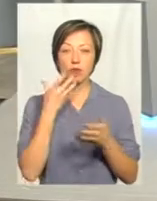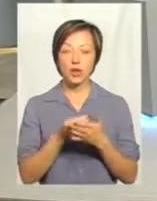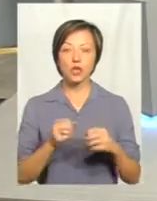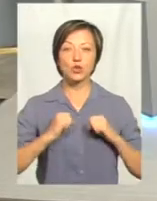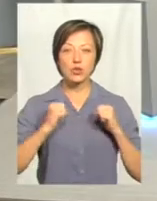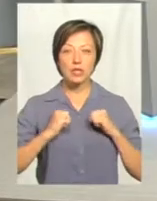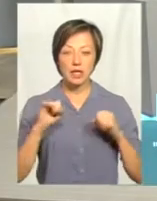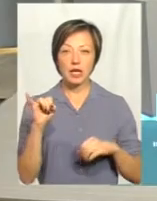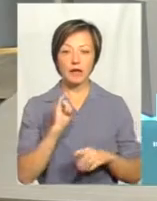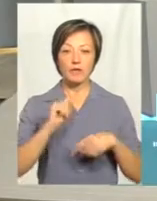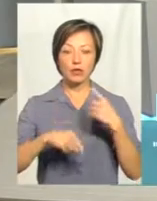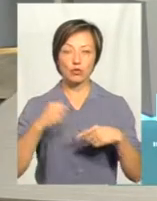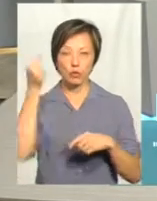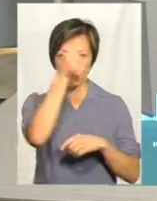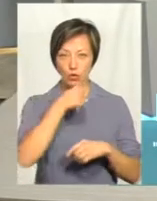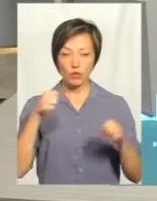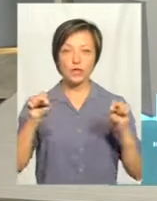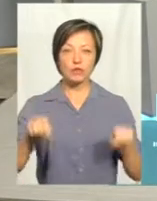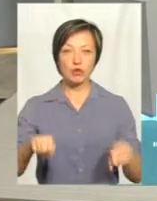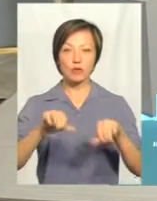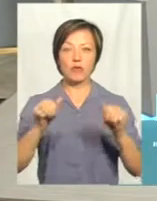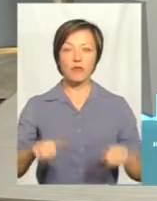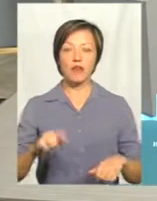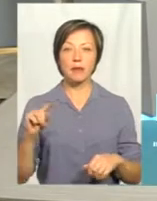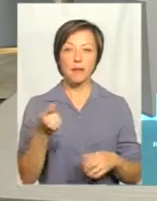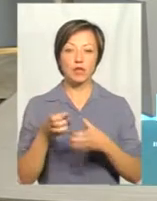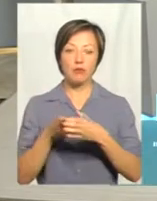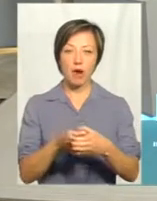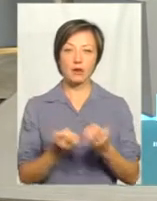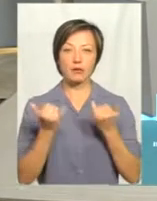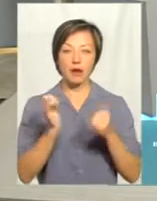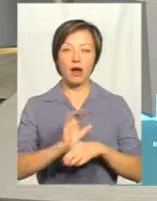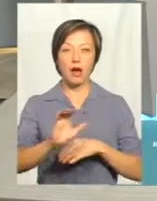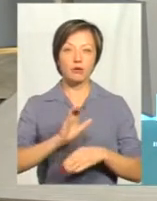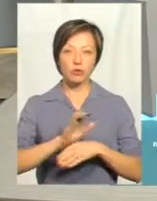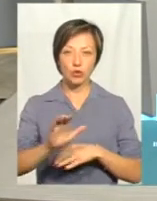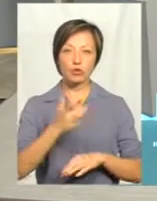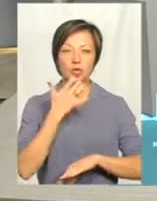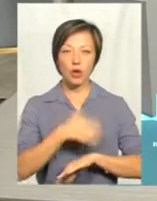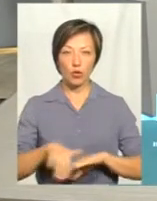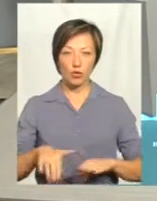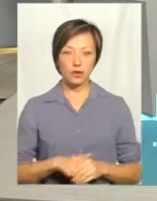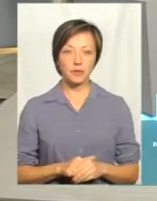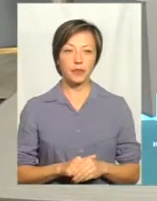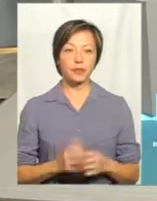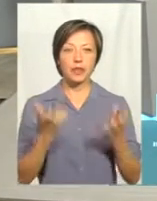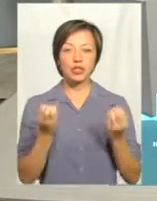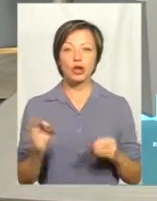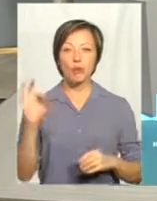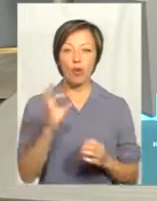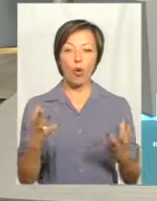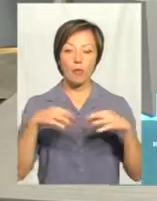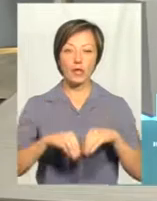що вже в наступному році ми зможемо формувати перші партії для експорту за кордон. От ми ще про об'єднання зусиль